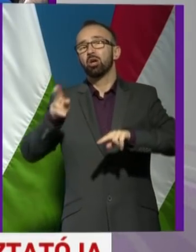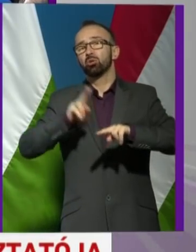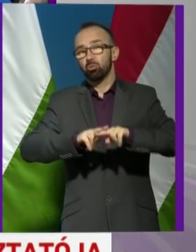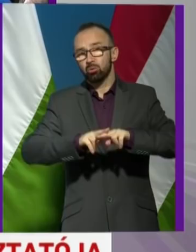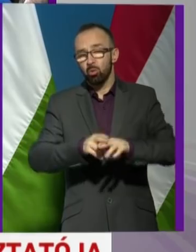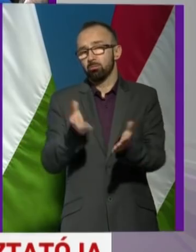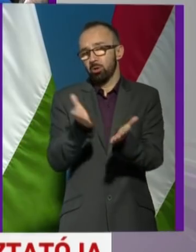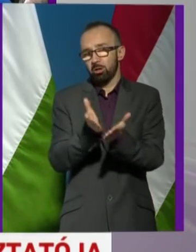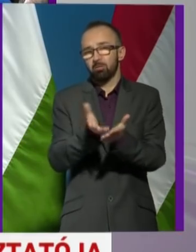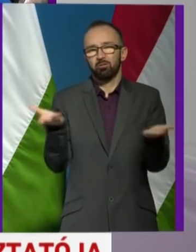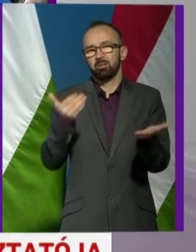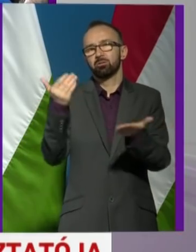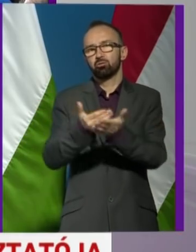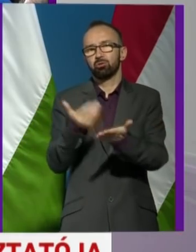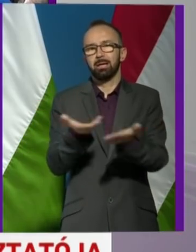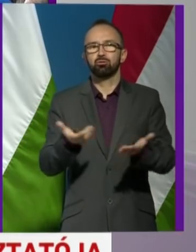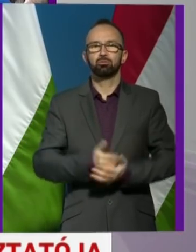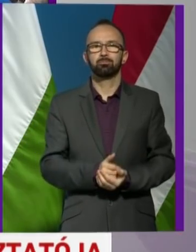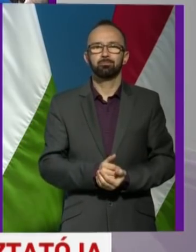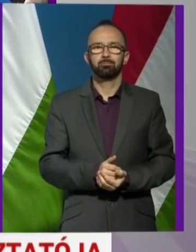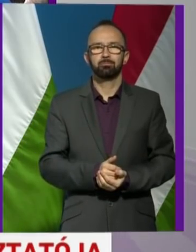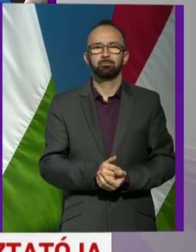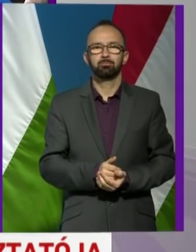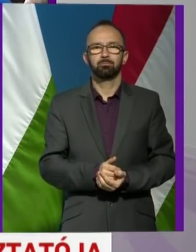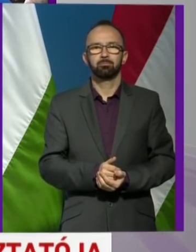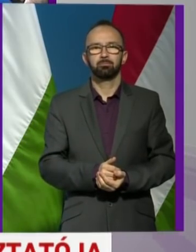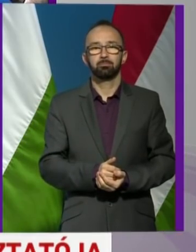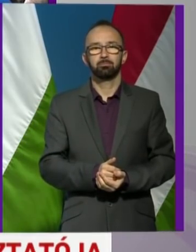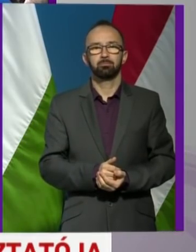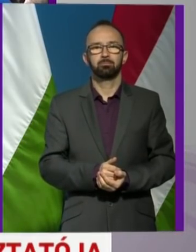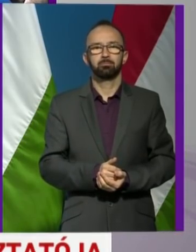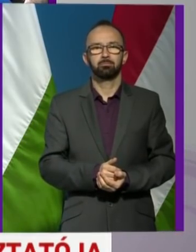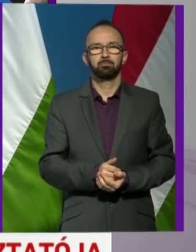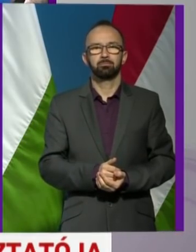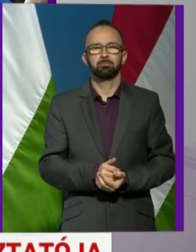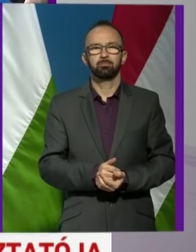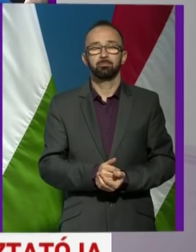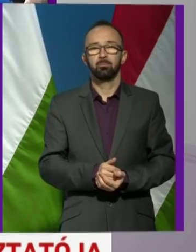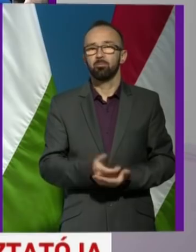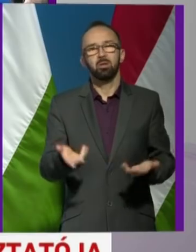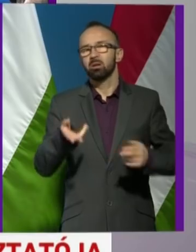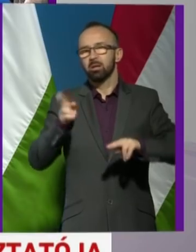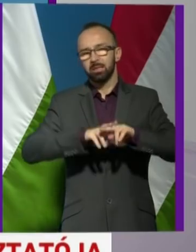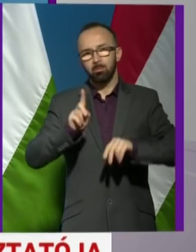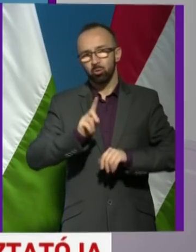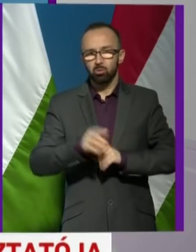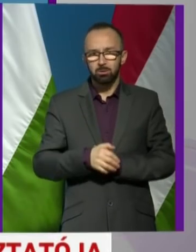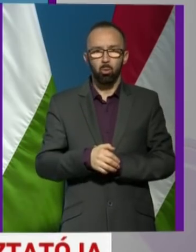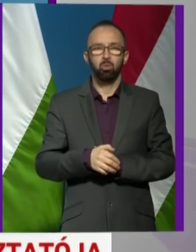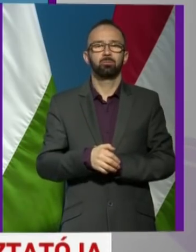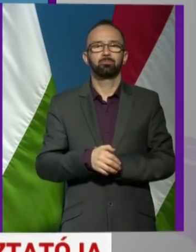helyén valónak, vagy szükségszerűnek minősítenének inkább? Köszönöm. Nem tartjuk túlzónak, hiszen